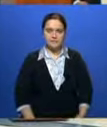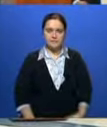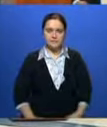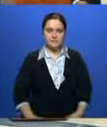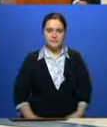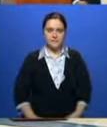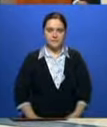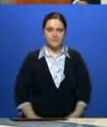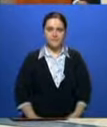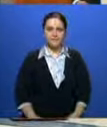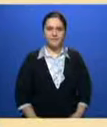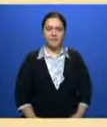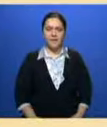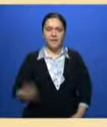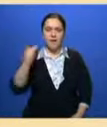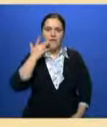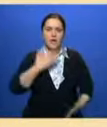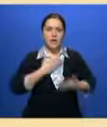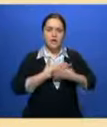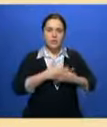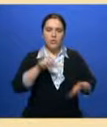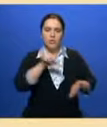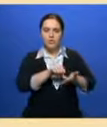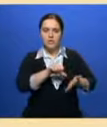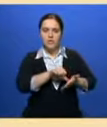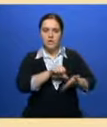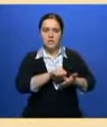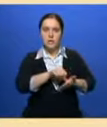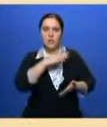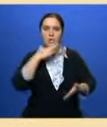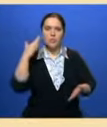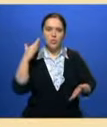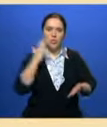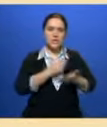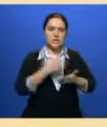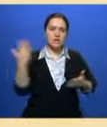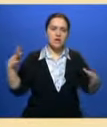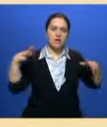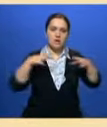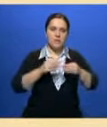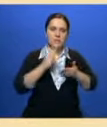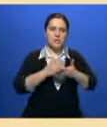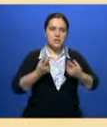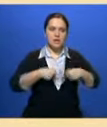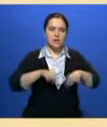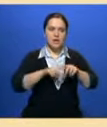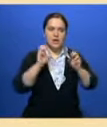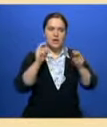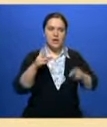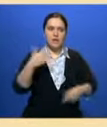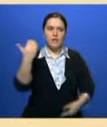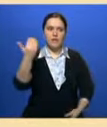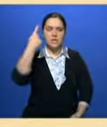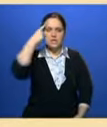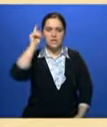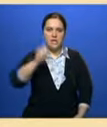Венесуэла активный участник многих интеграционных площадок в Латинской Америке. Как вы знаете, наш лидер